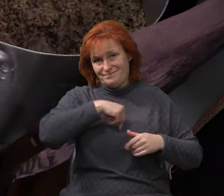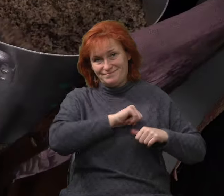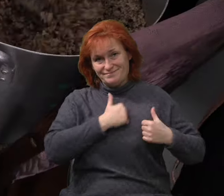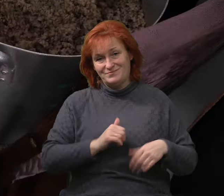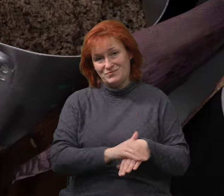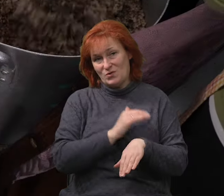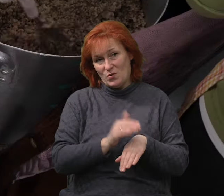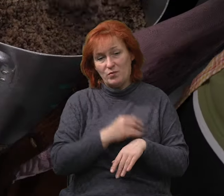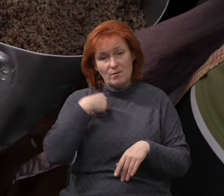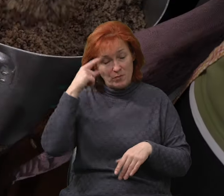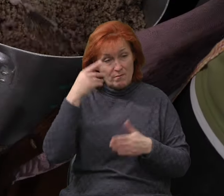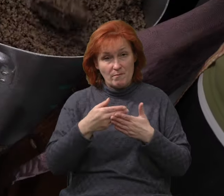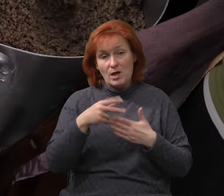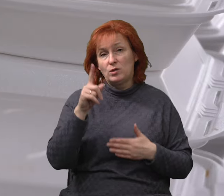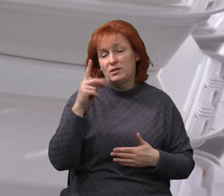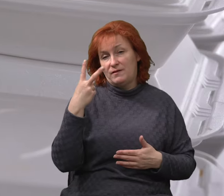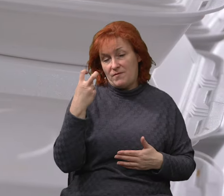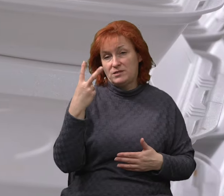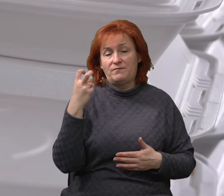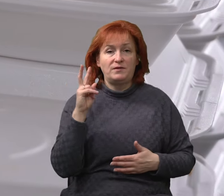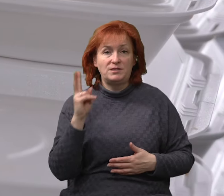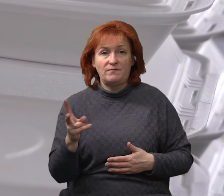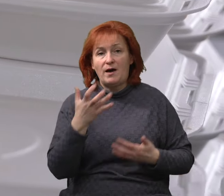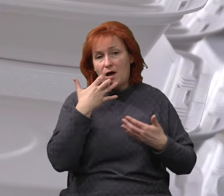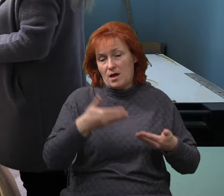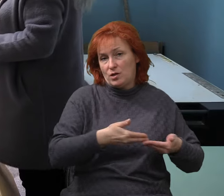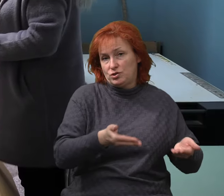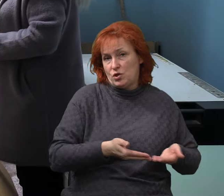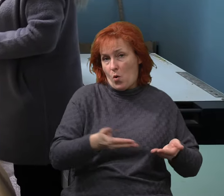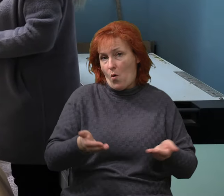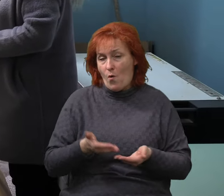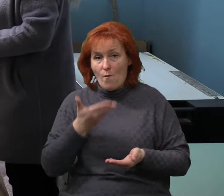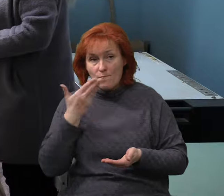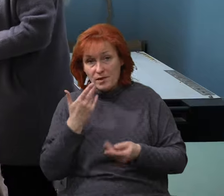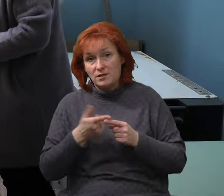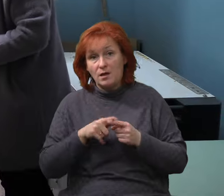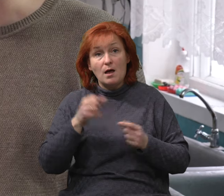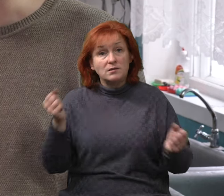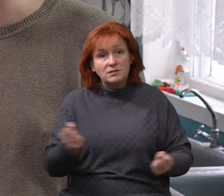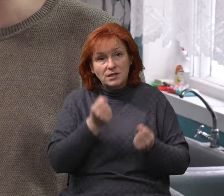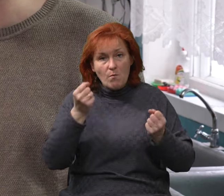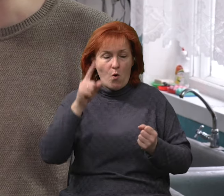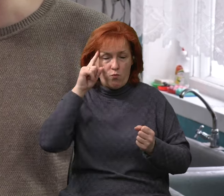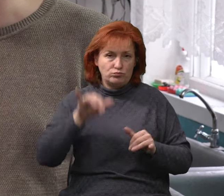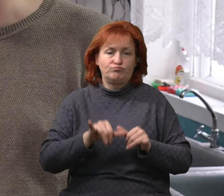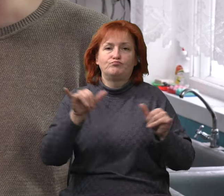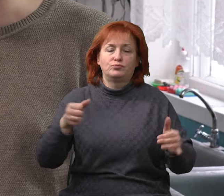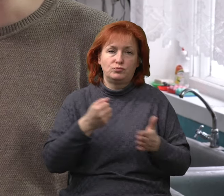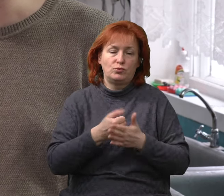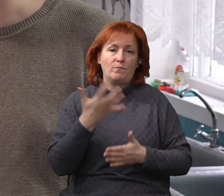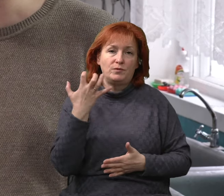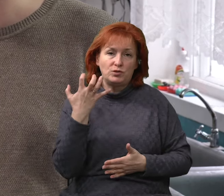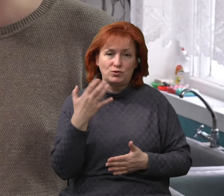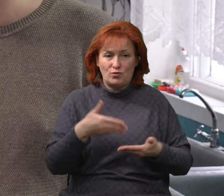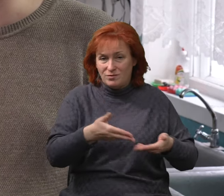200-220 гарячих обідів, але взимку плануємо збільшувати по потребам, там до 500 і навіть до 1000